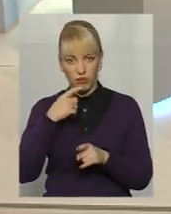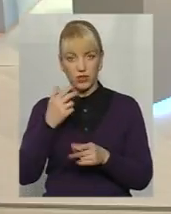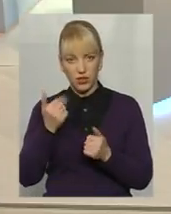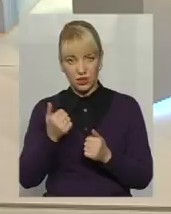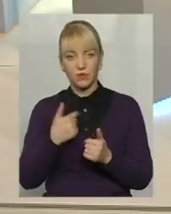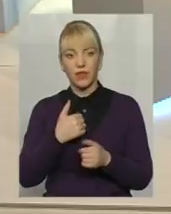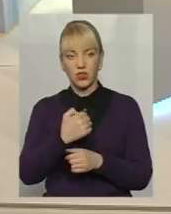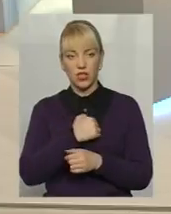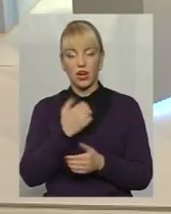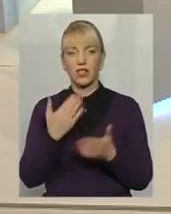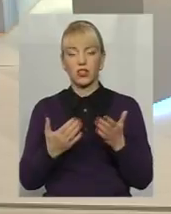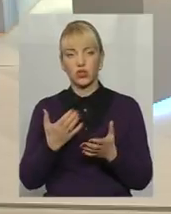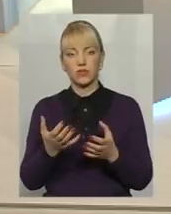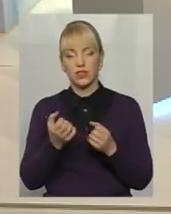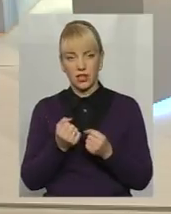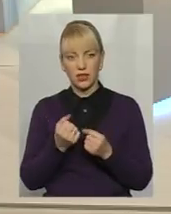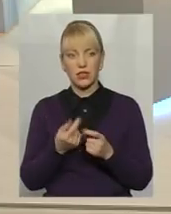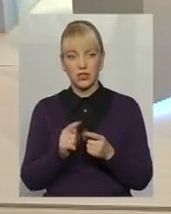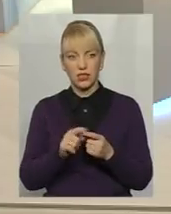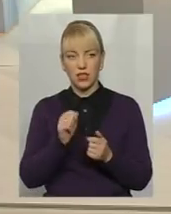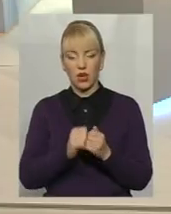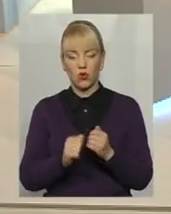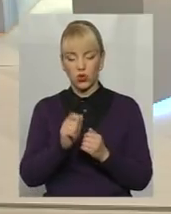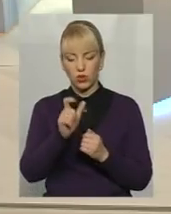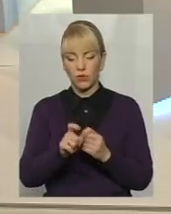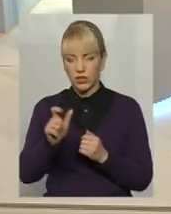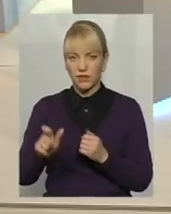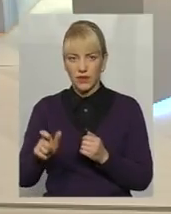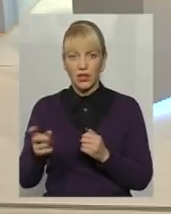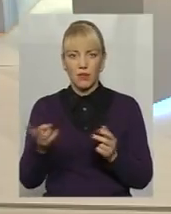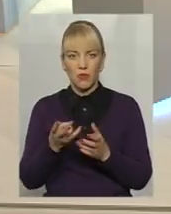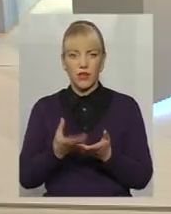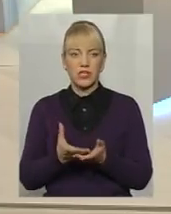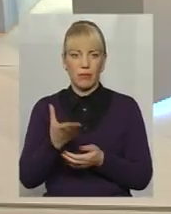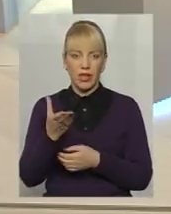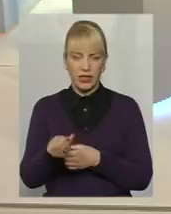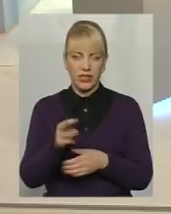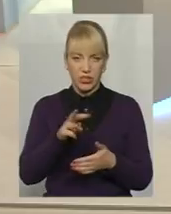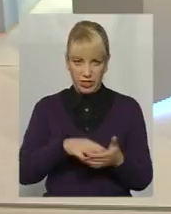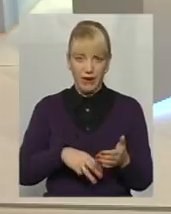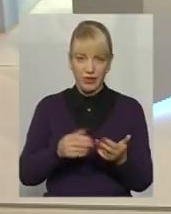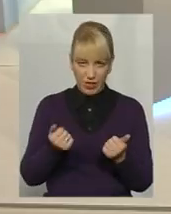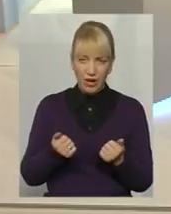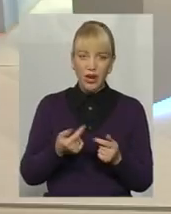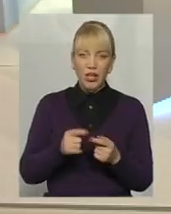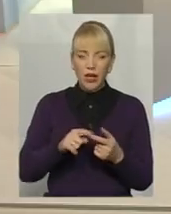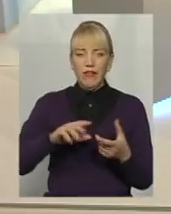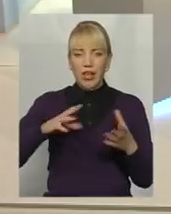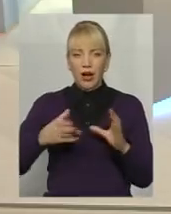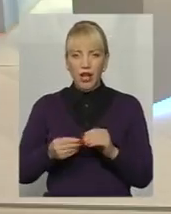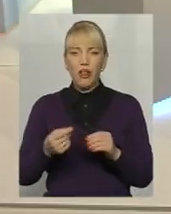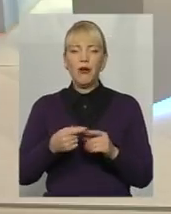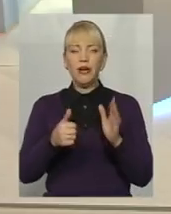На жаль, якщо взяти, фактично, ну, по... Це ж за кожного найманого працівника має заплатити штраф. Так, ну, це загалом за шість